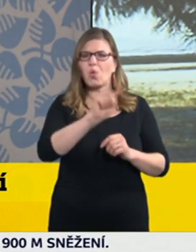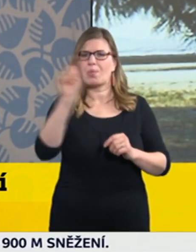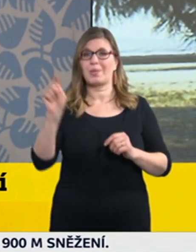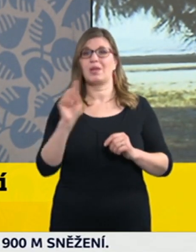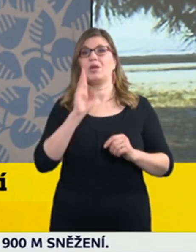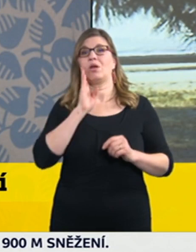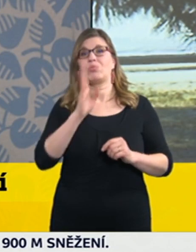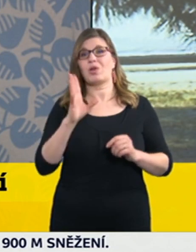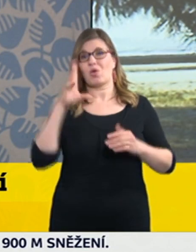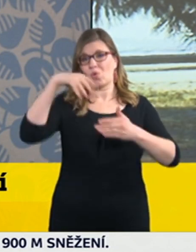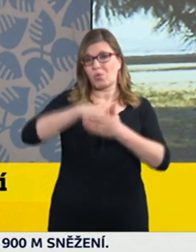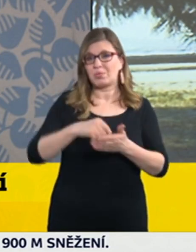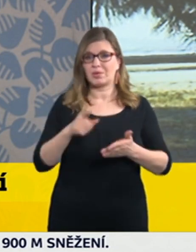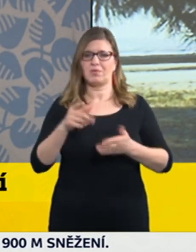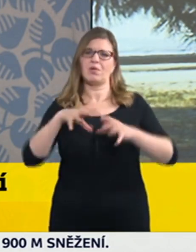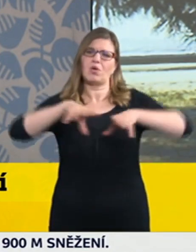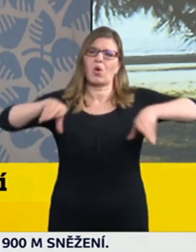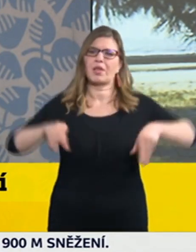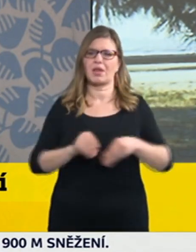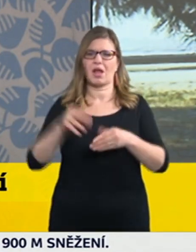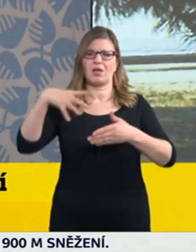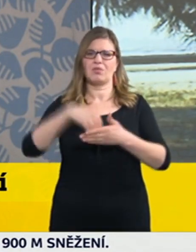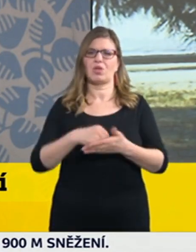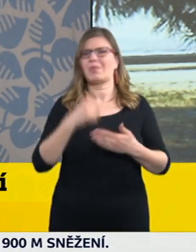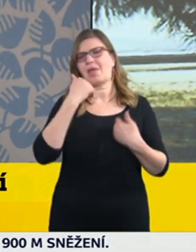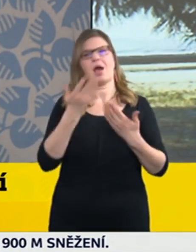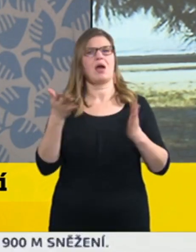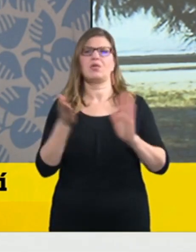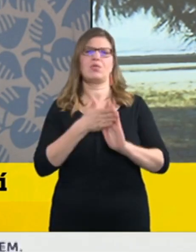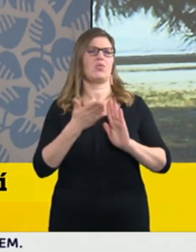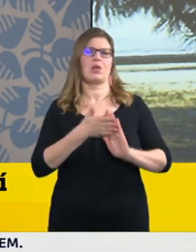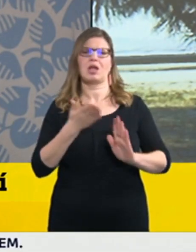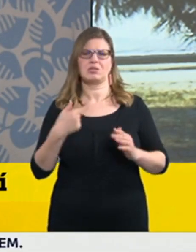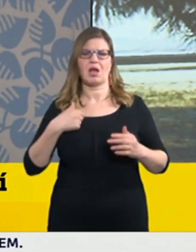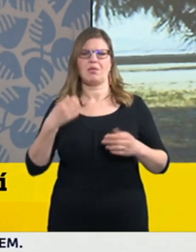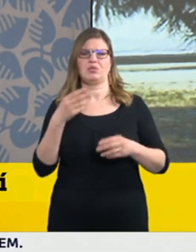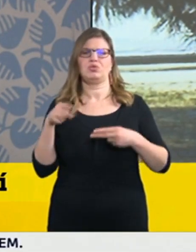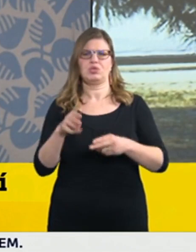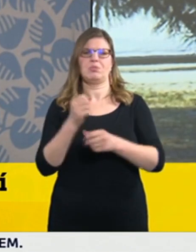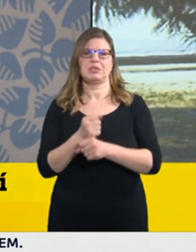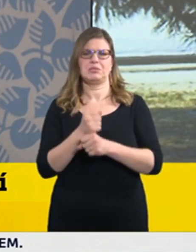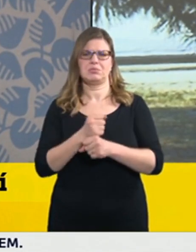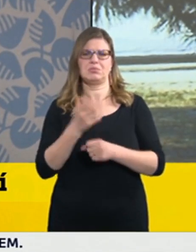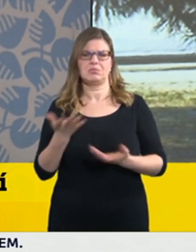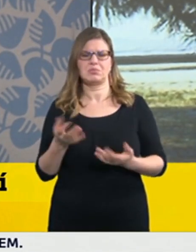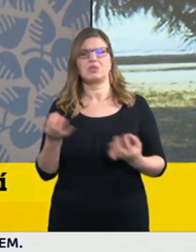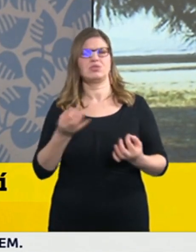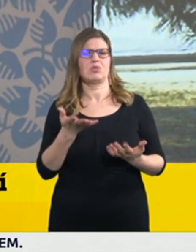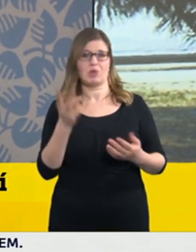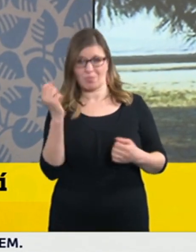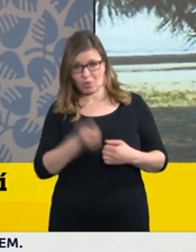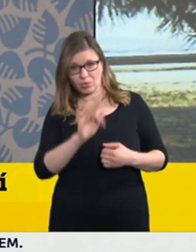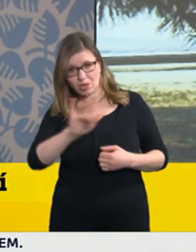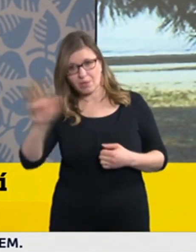mít odzeměstovata na povolení. Děkuji. Začnu vaši otázkou týkající se britské varianty. Již